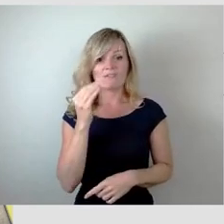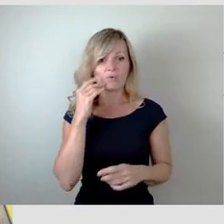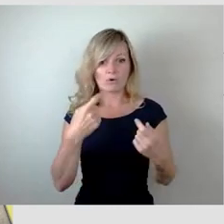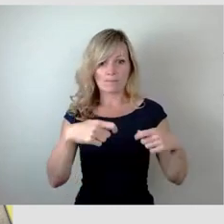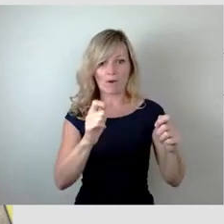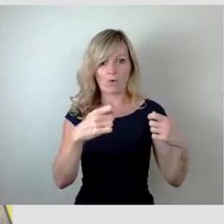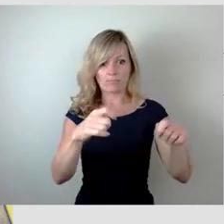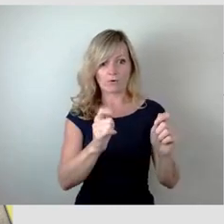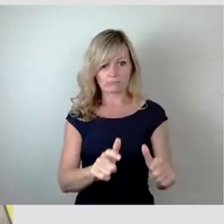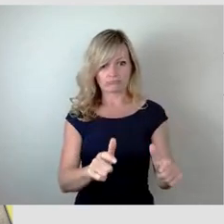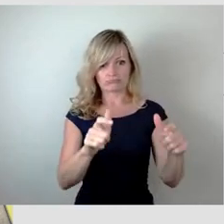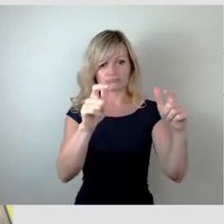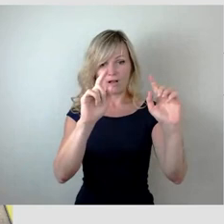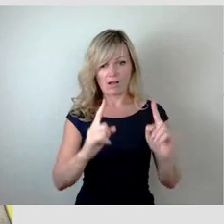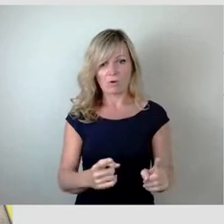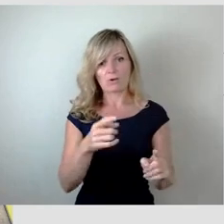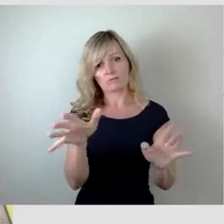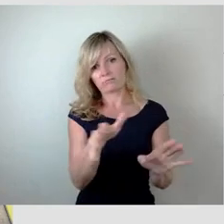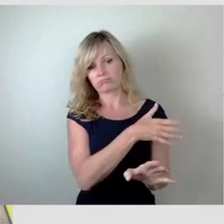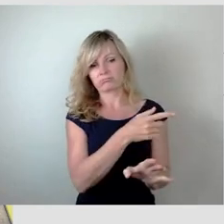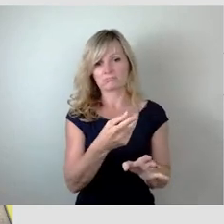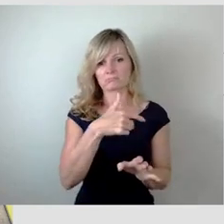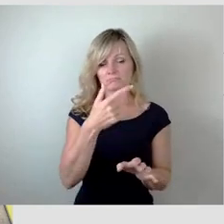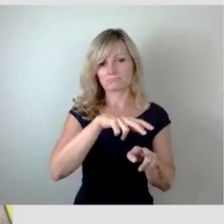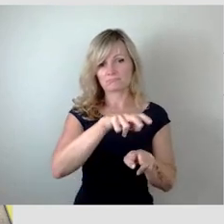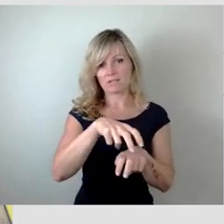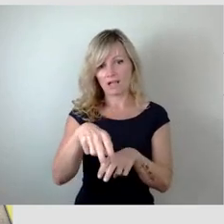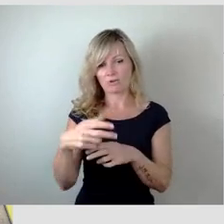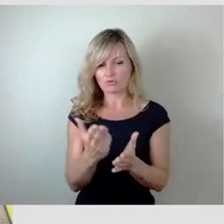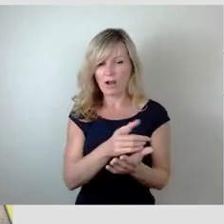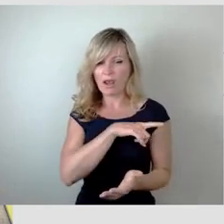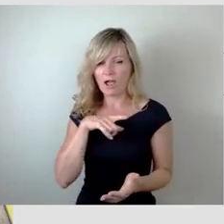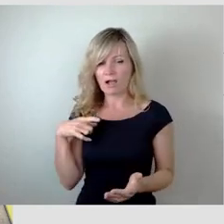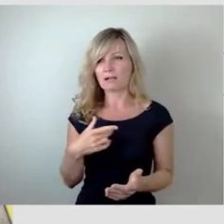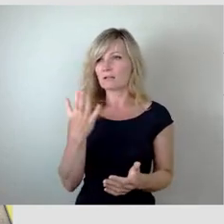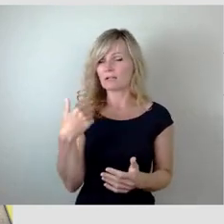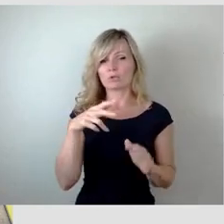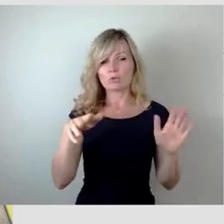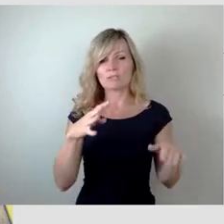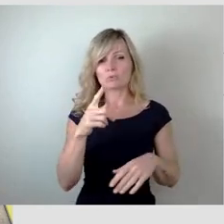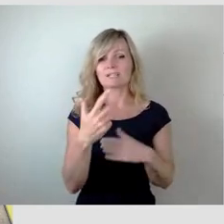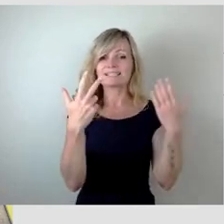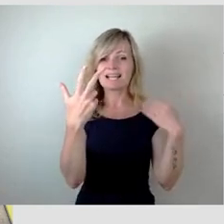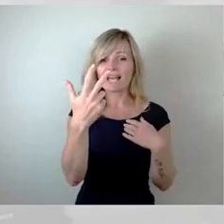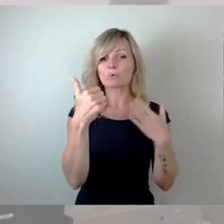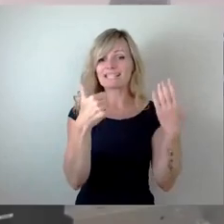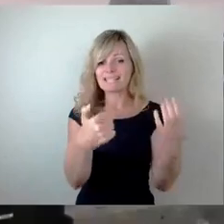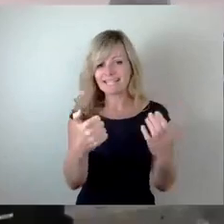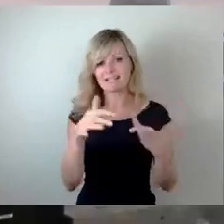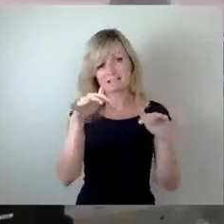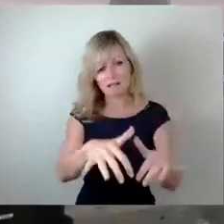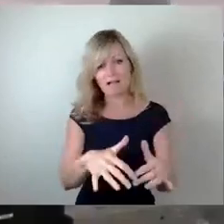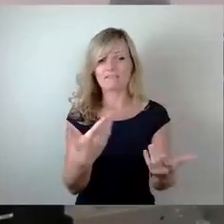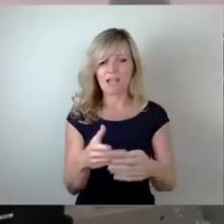dafür sein, dass hier eine seit langer Zeit bestehende, seit 1963 bestehende Anlage vielleicht weichen muss.